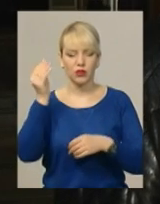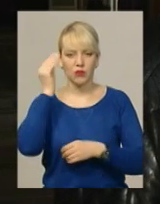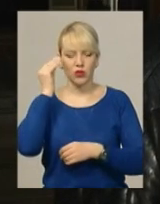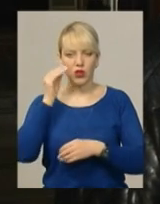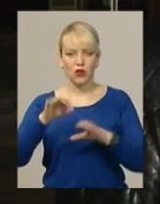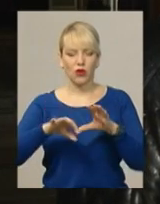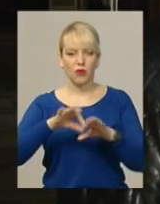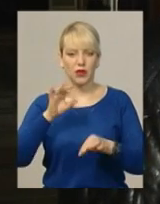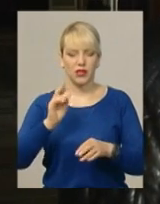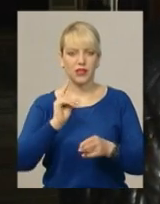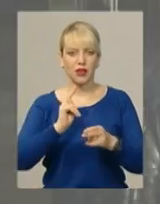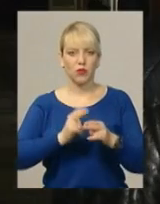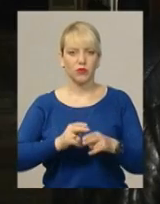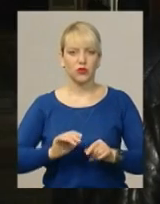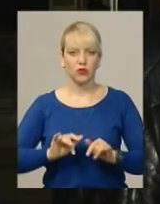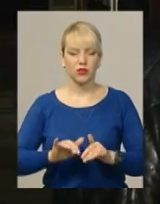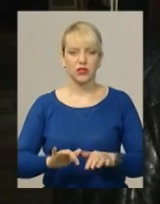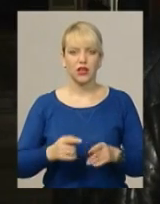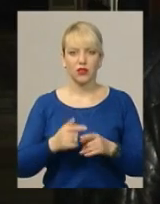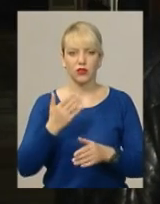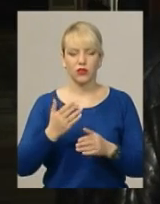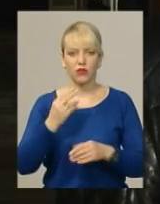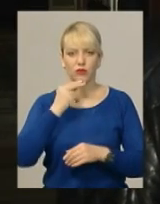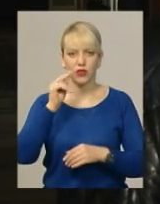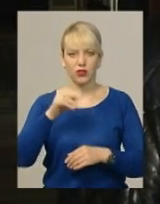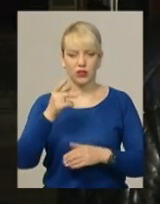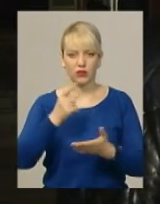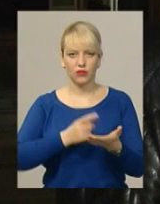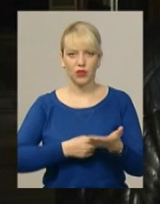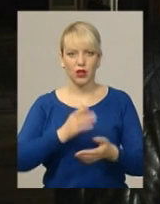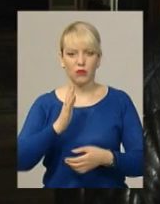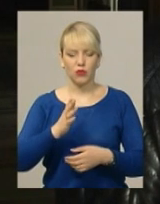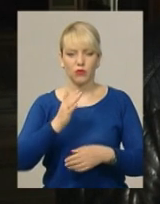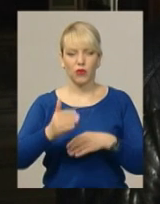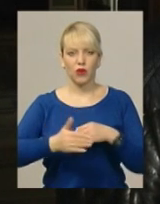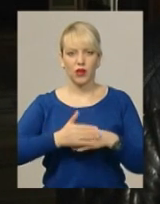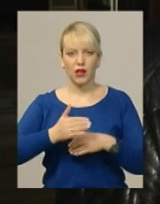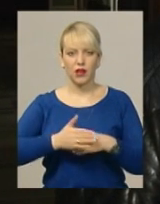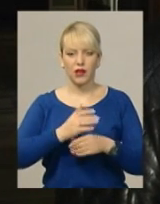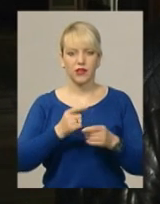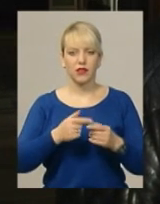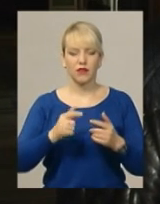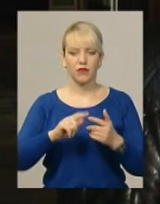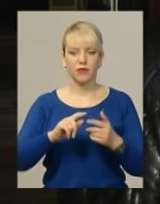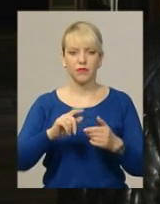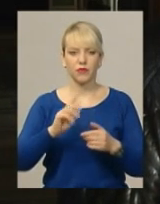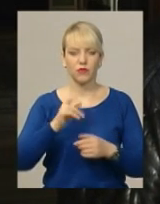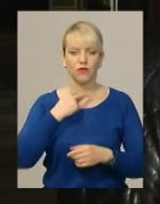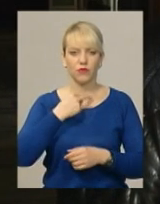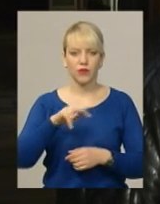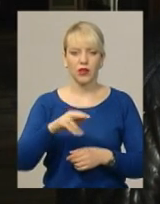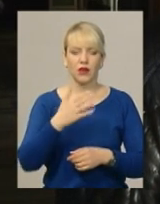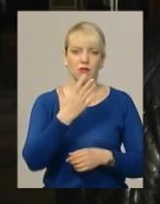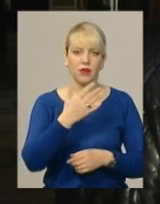міри запобіжного заходу. У разі доведення його вини йому загрожує покарання у виді позбавлення волі на строк від 5 до 10